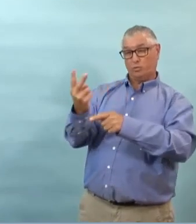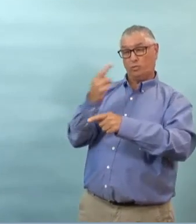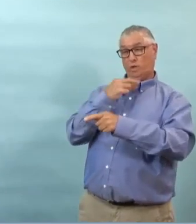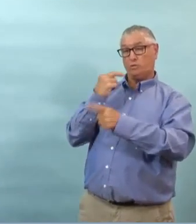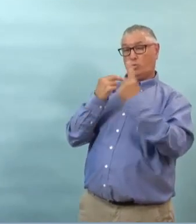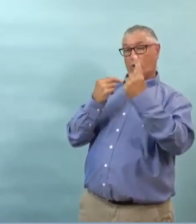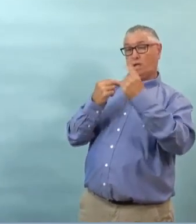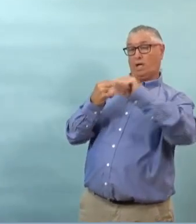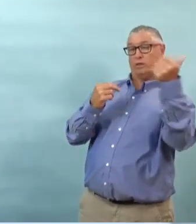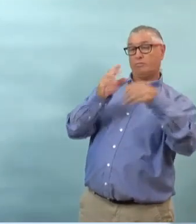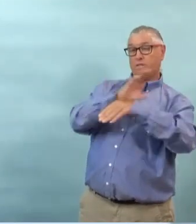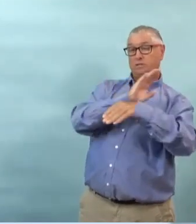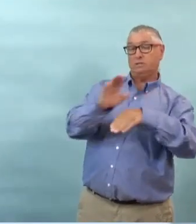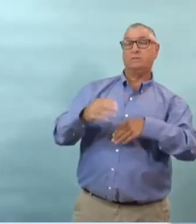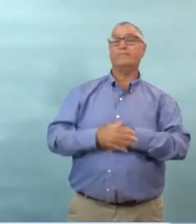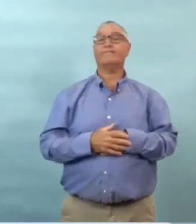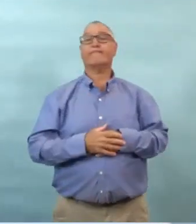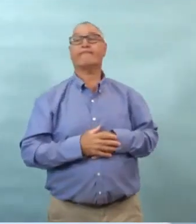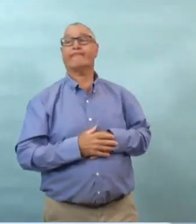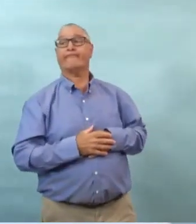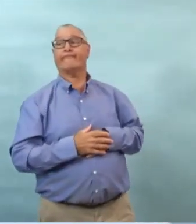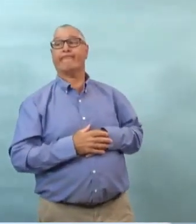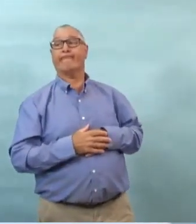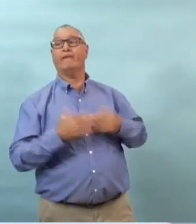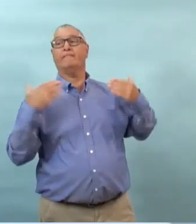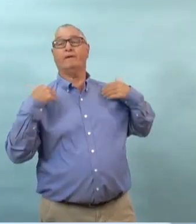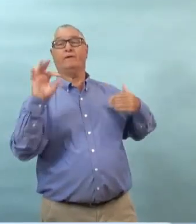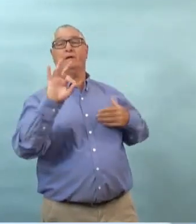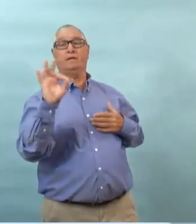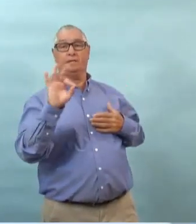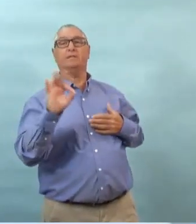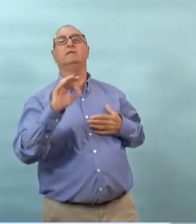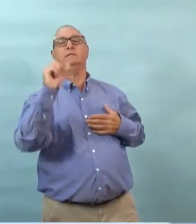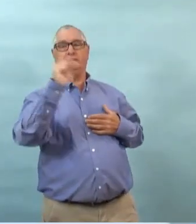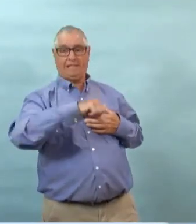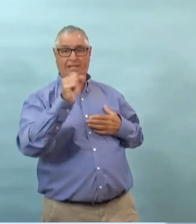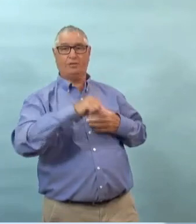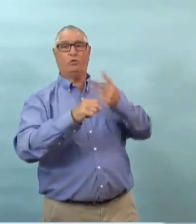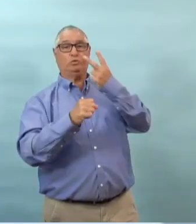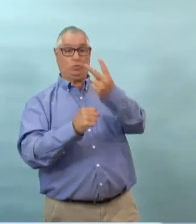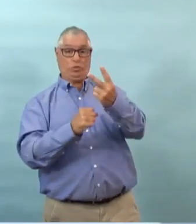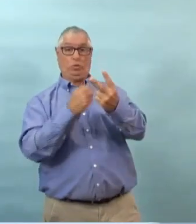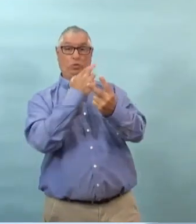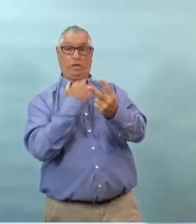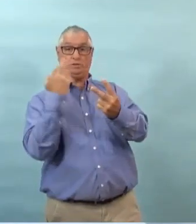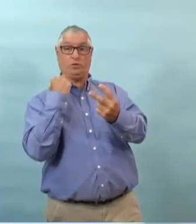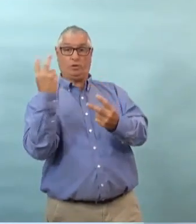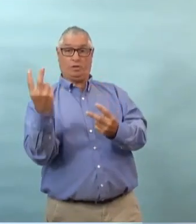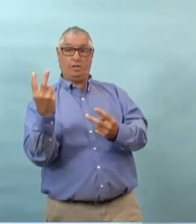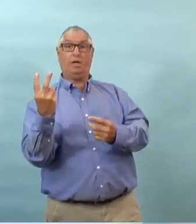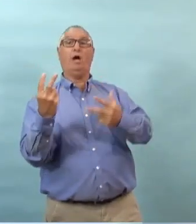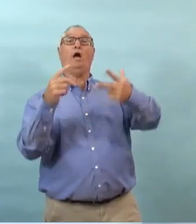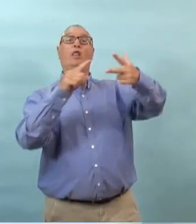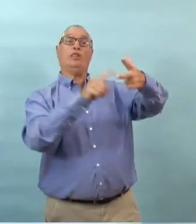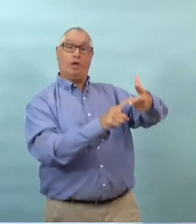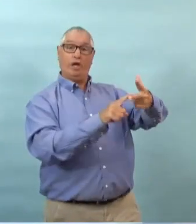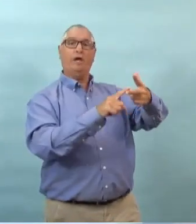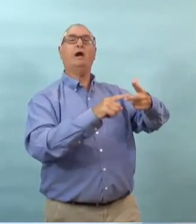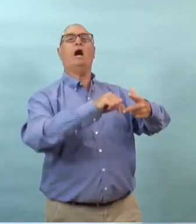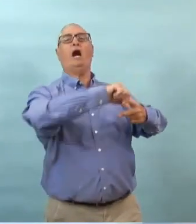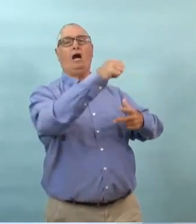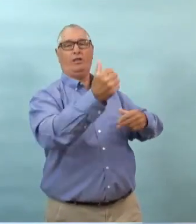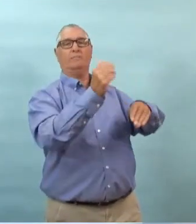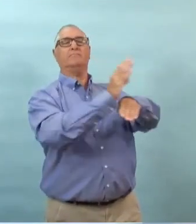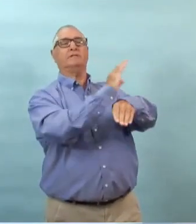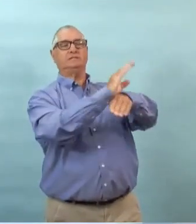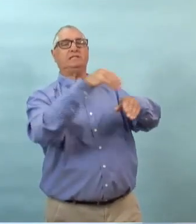restaurants donc il y avait eu deux rapports de cas qui sont des employés de restaurants le troisième cas